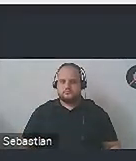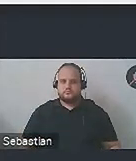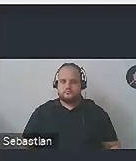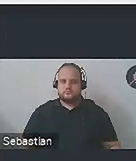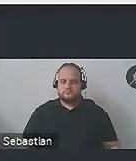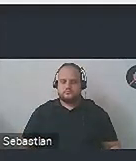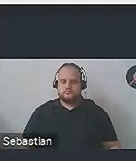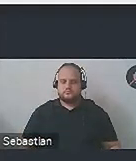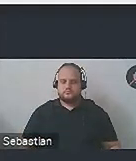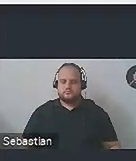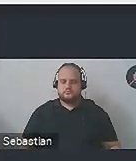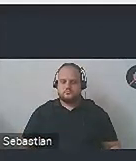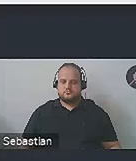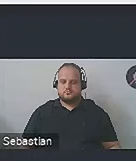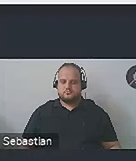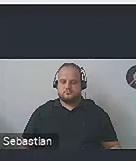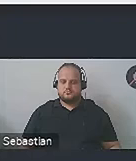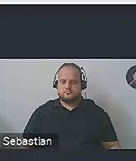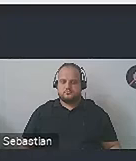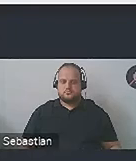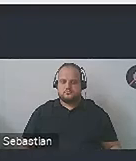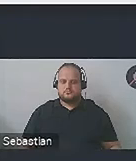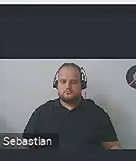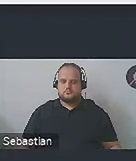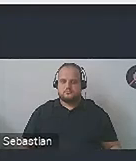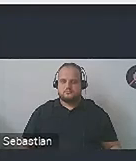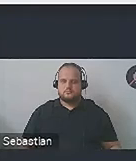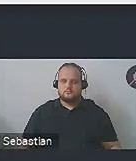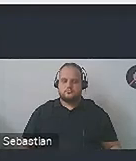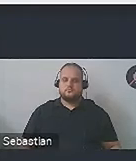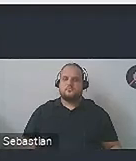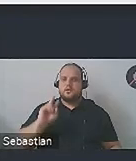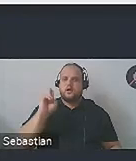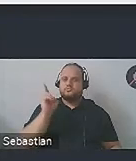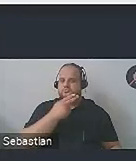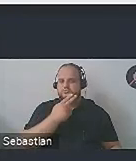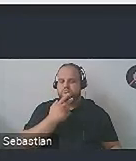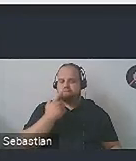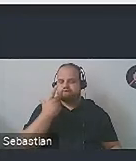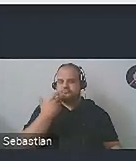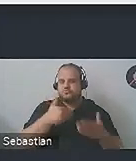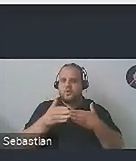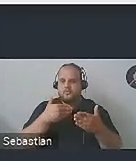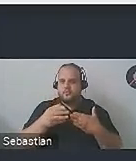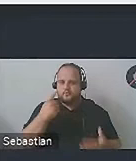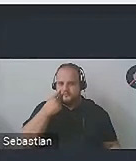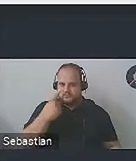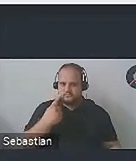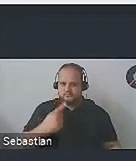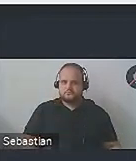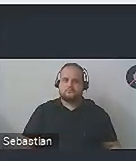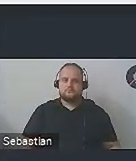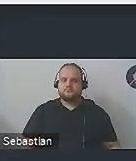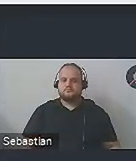O, działa. Super, pierwsza odpowiedź. Każdy niedowidzący skorzysta z dostępności. Bardzo rozsądnie.